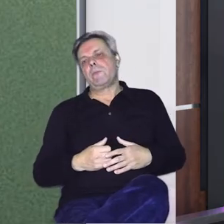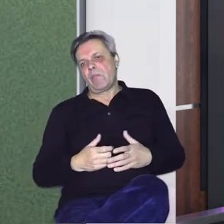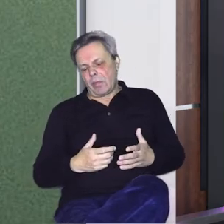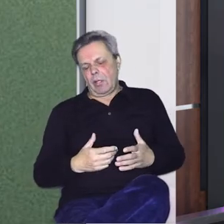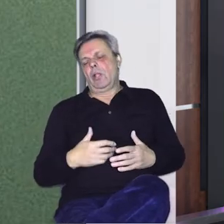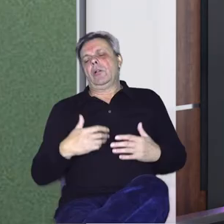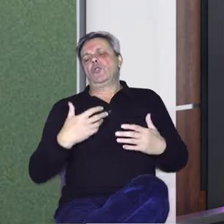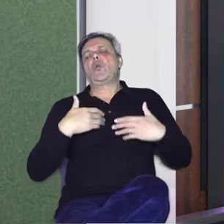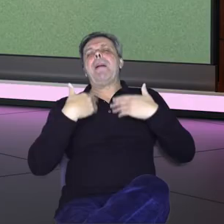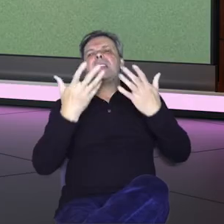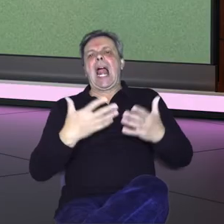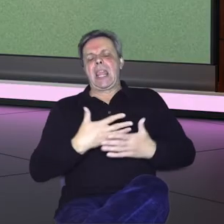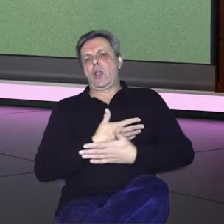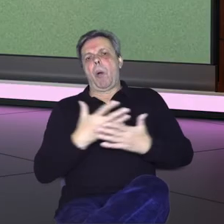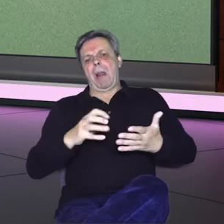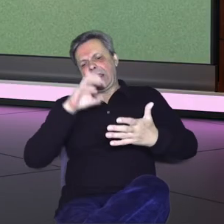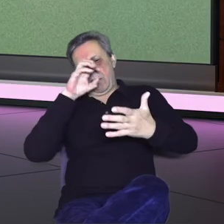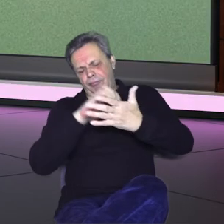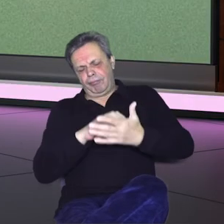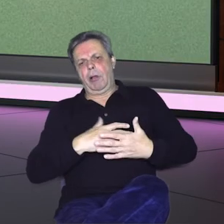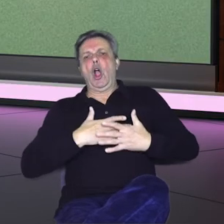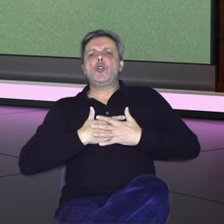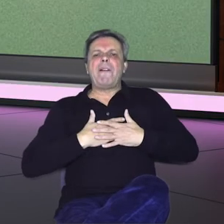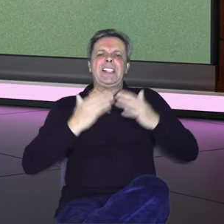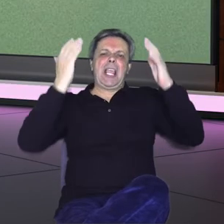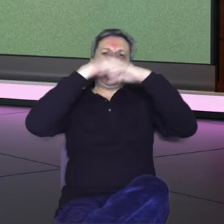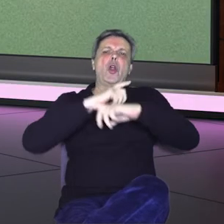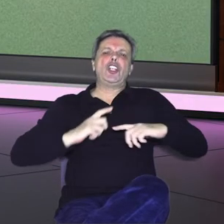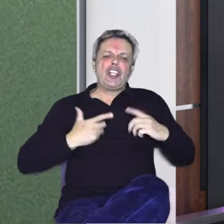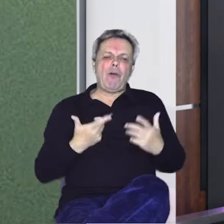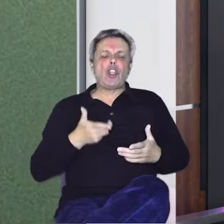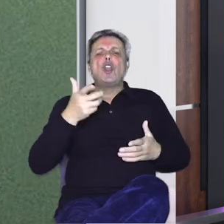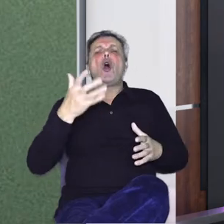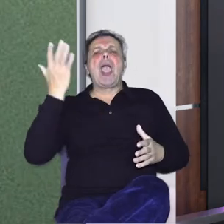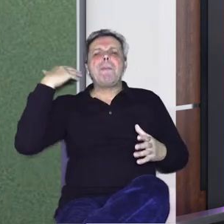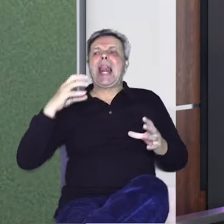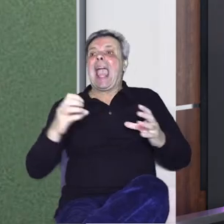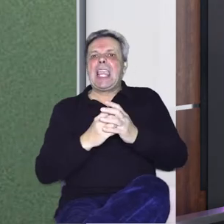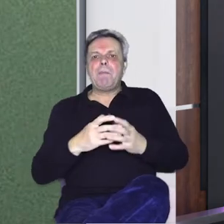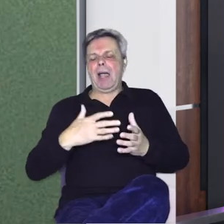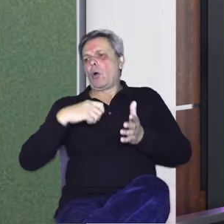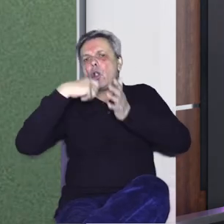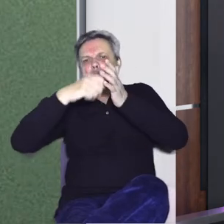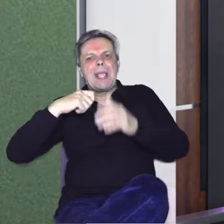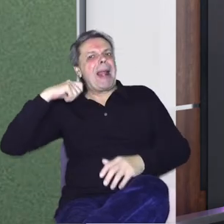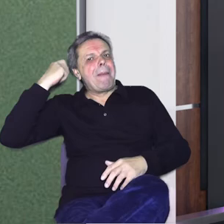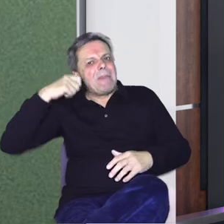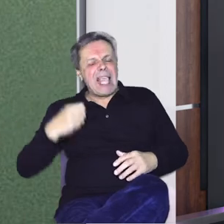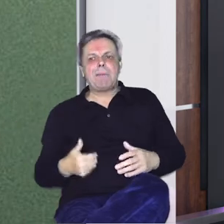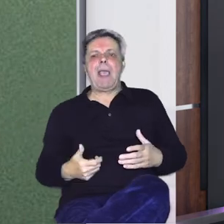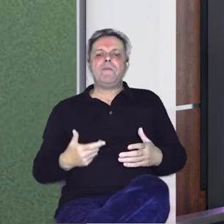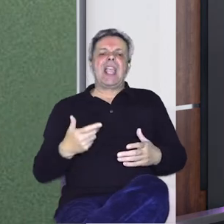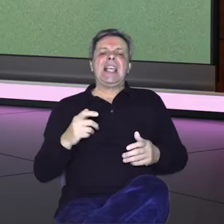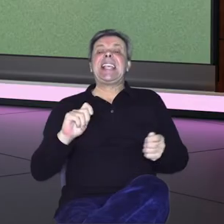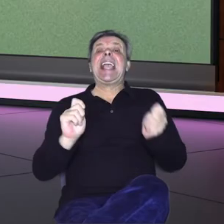kompletan branding. Ljubavnici, noćni život. To je sve bila ekipa. Koja je doslovno snimali su pjesme u studiju.